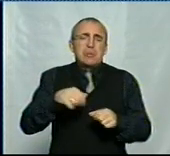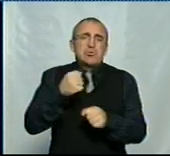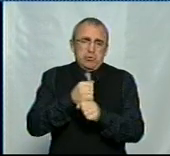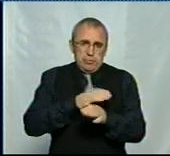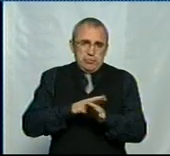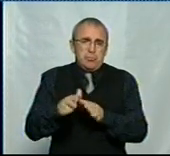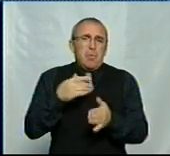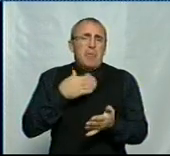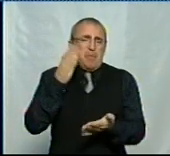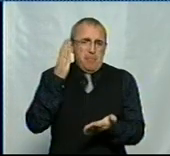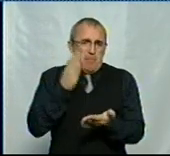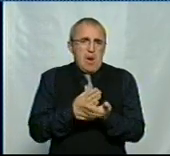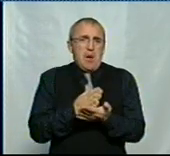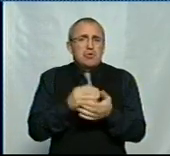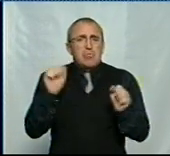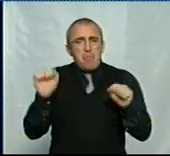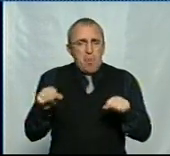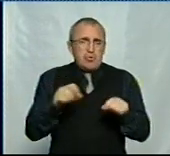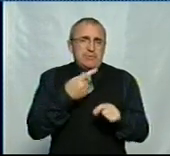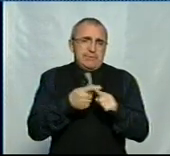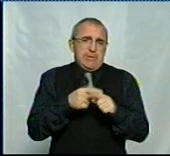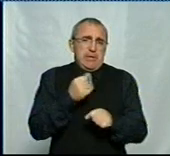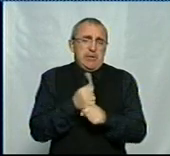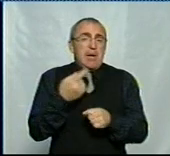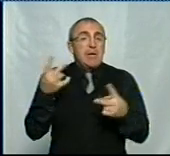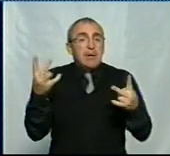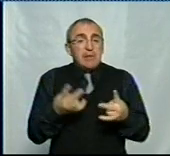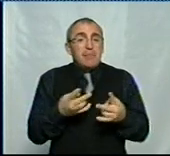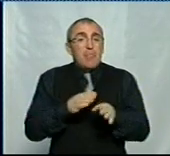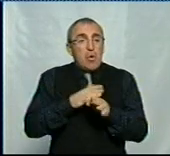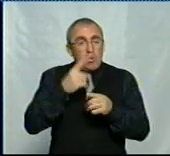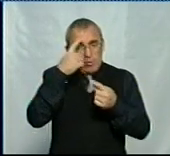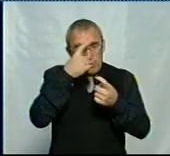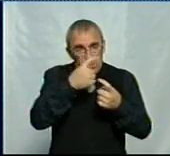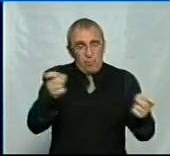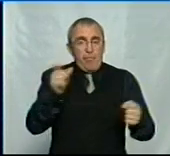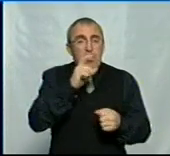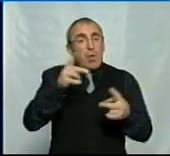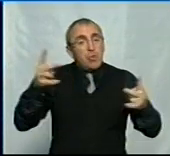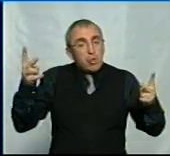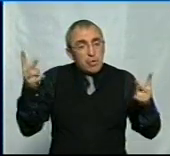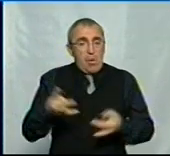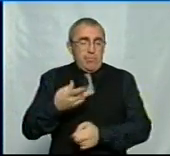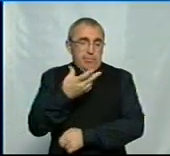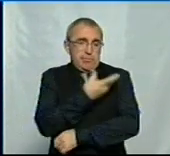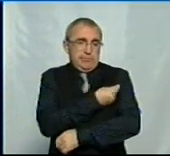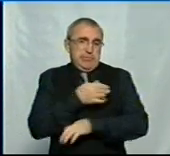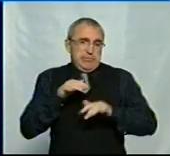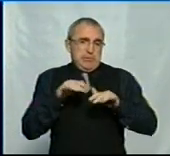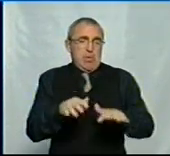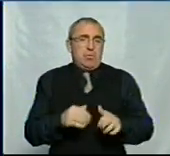Ми маємо достатньо можливості це зробити. Але треба довести людям необхідність цього заходу.